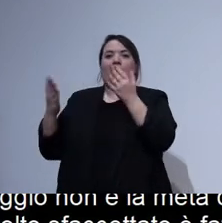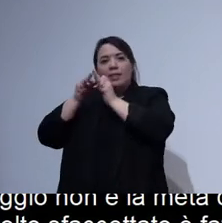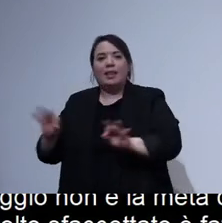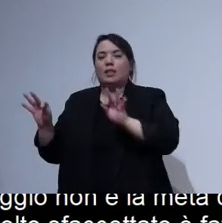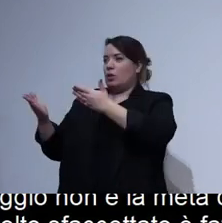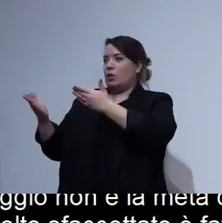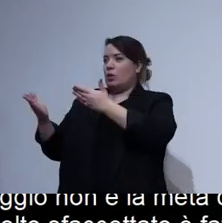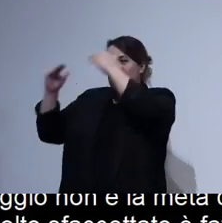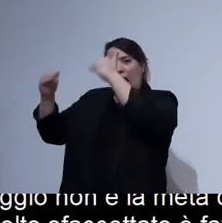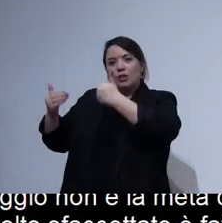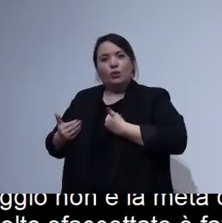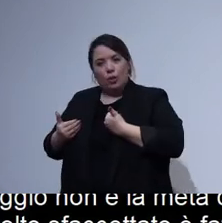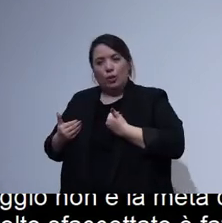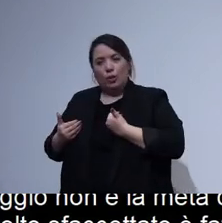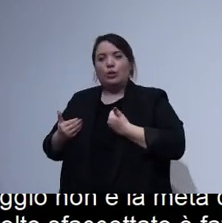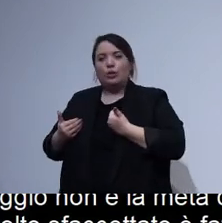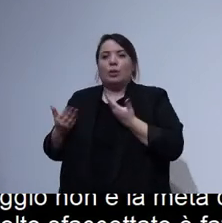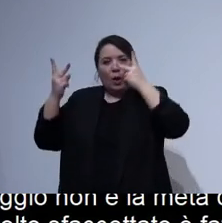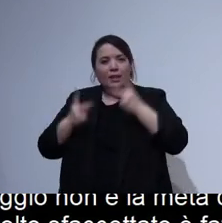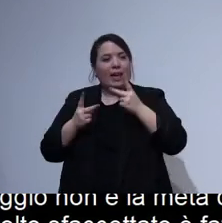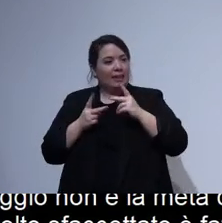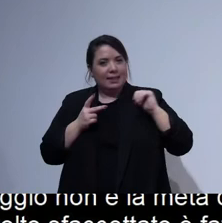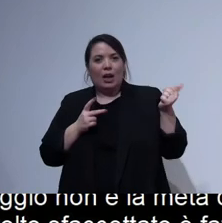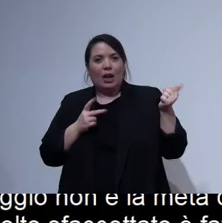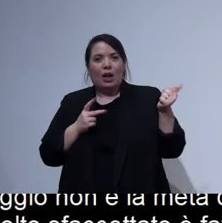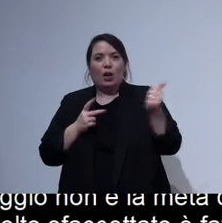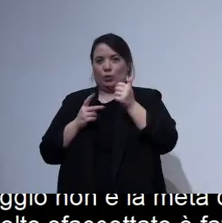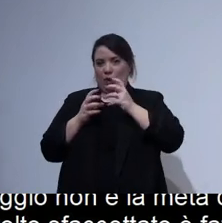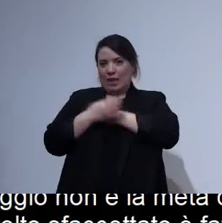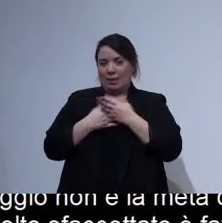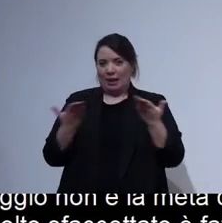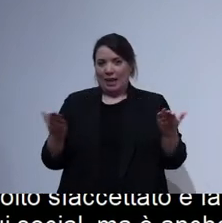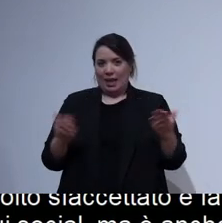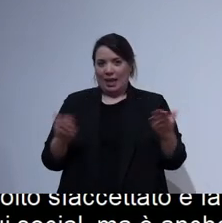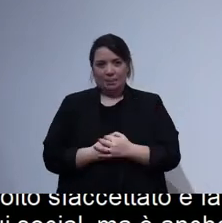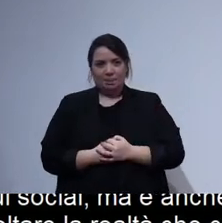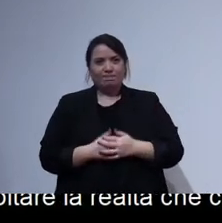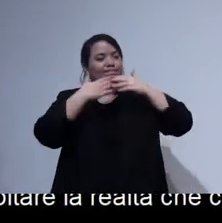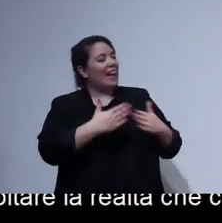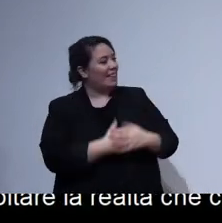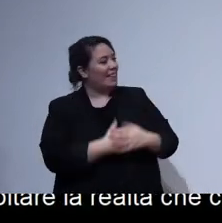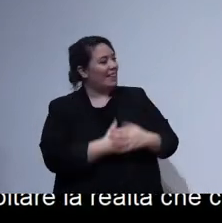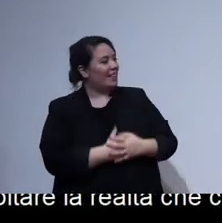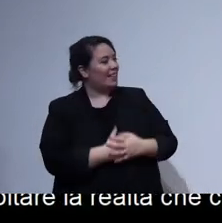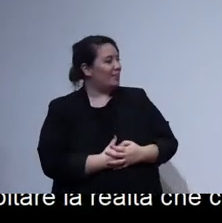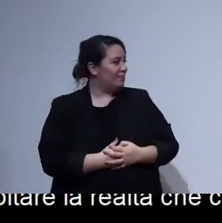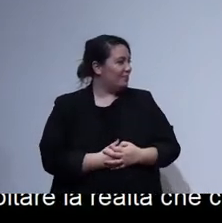ascoltare la realtà che c'è fuori da qua grazie grazie grazie prego